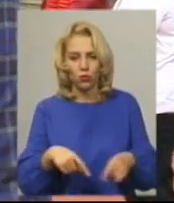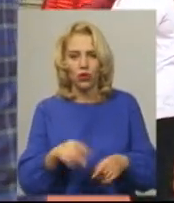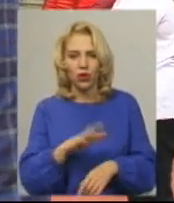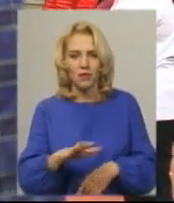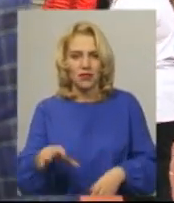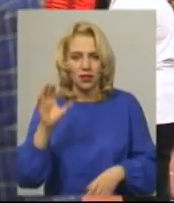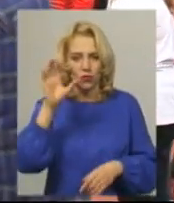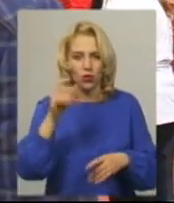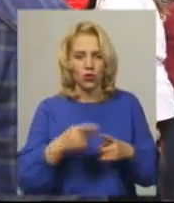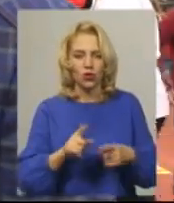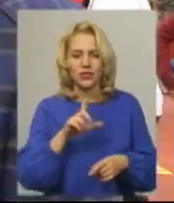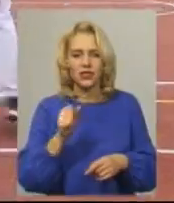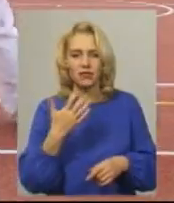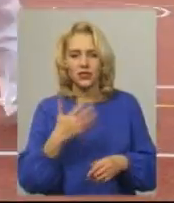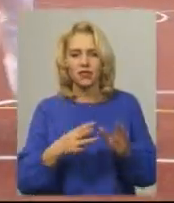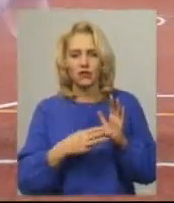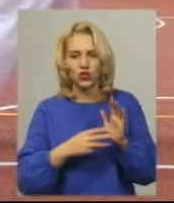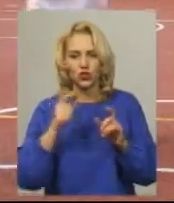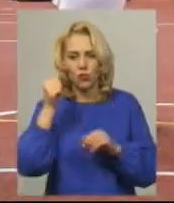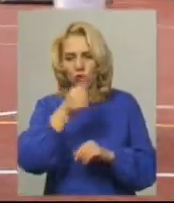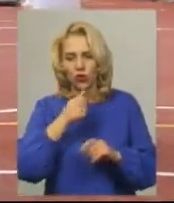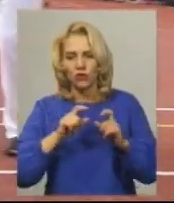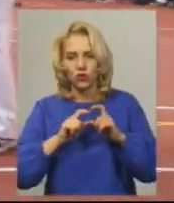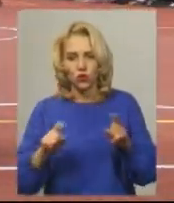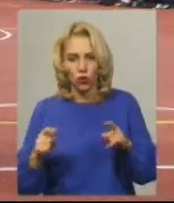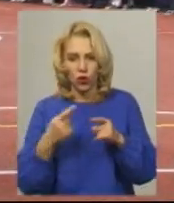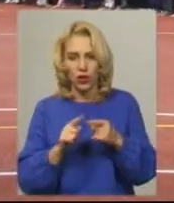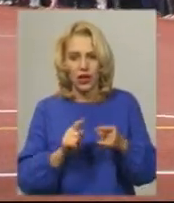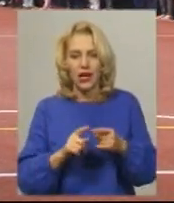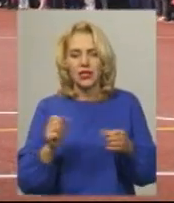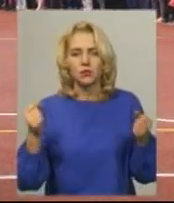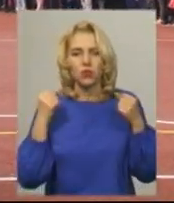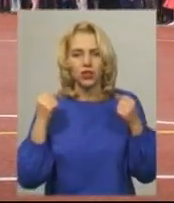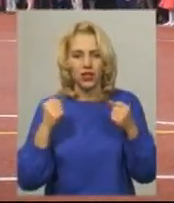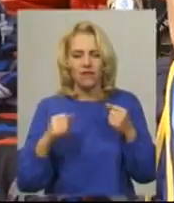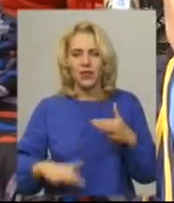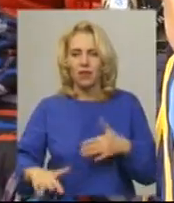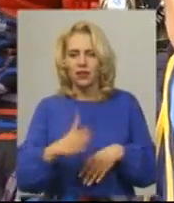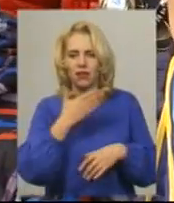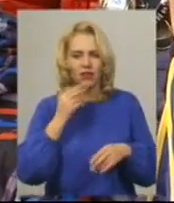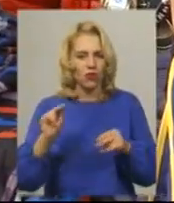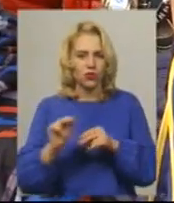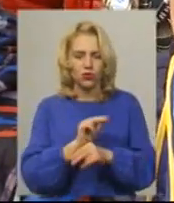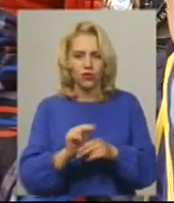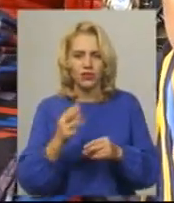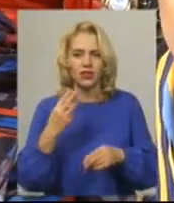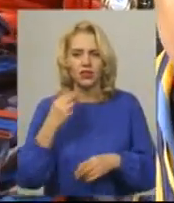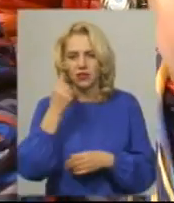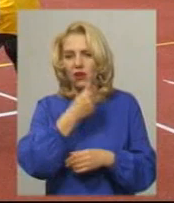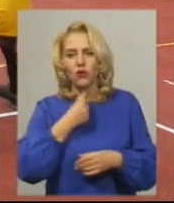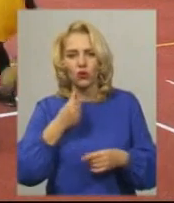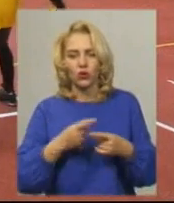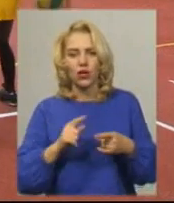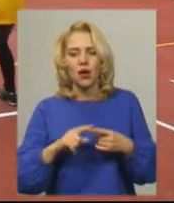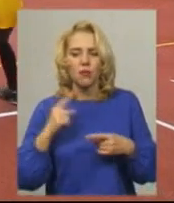Тарабан додає, за 58 років функціонування школи спортивні майданчики не реконструювалися більше 30 років. Перший повноцінний урок фізкультури тут